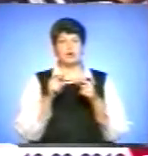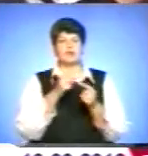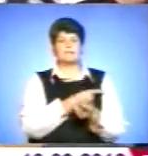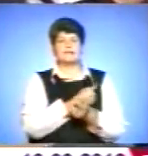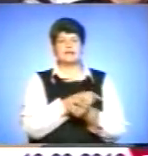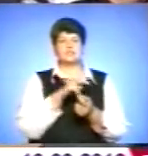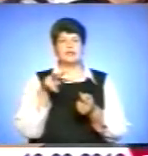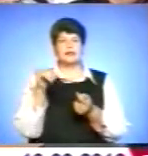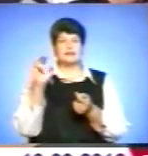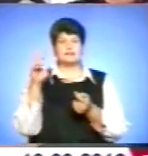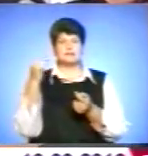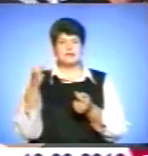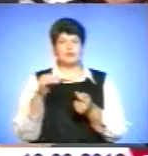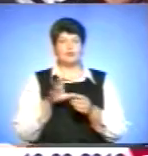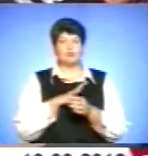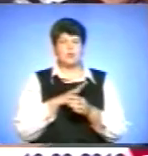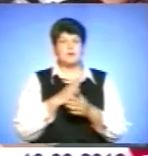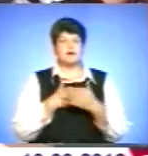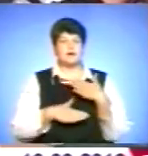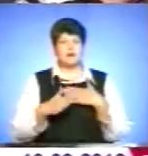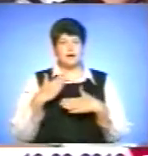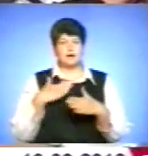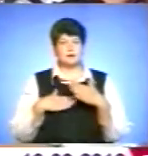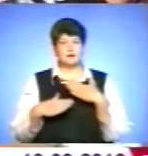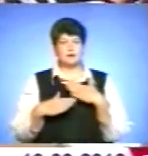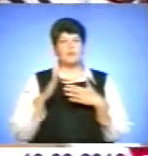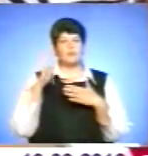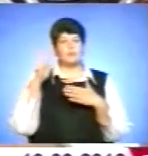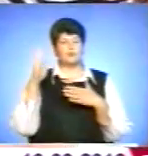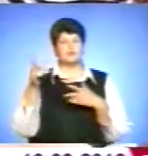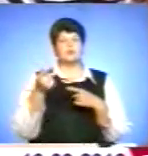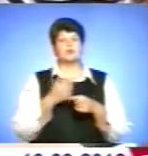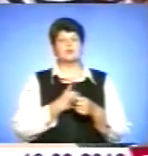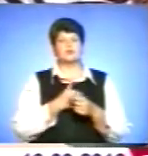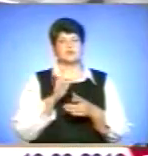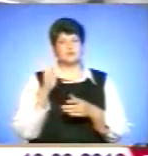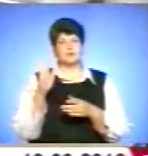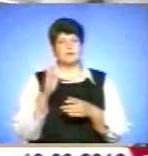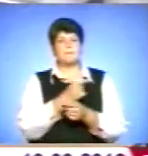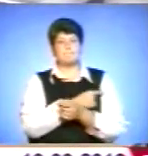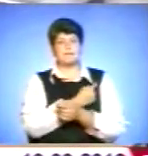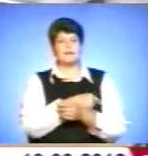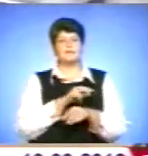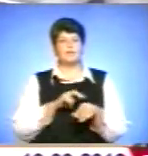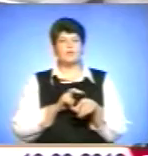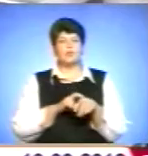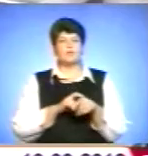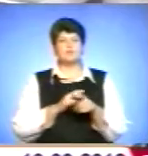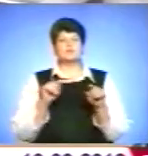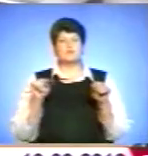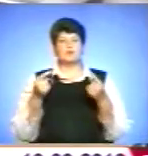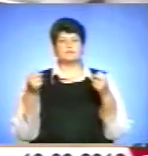ліцею. Я б була рада. В майбутньому таким би хотіла бути. Медиком. Створення спеціалізованих